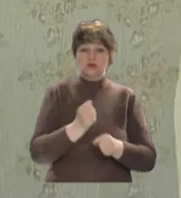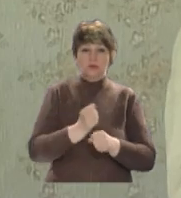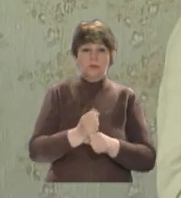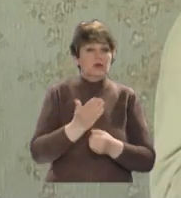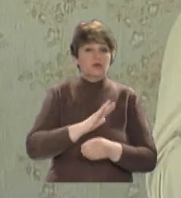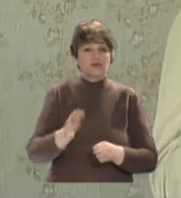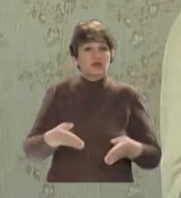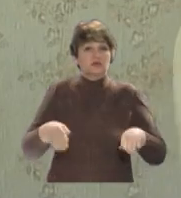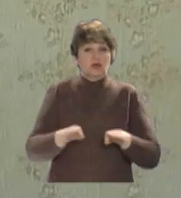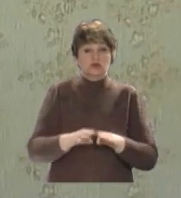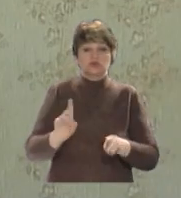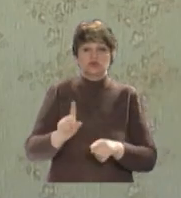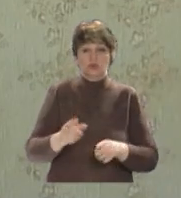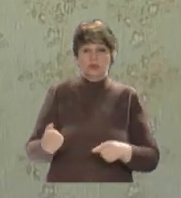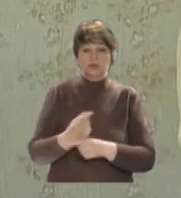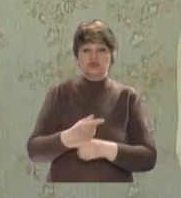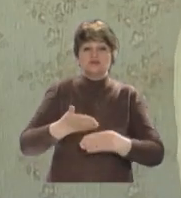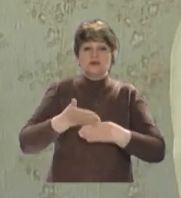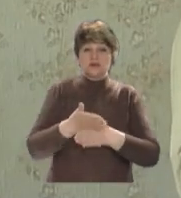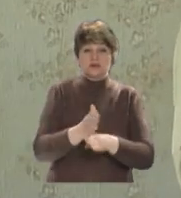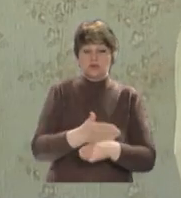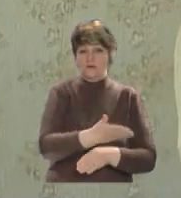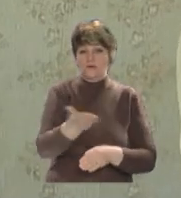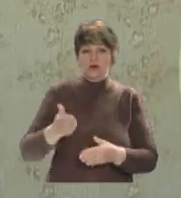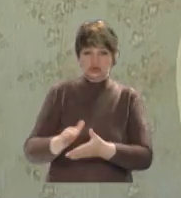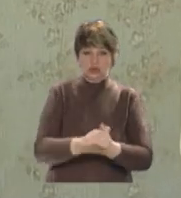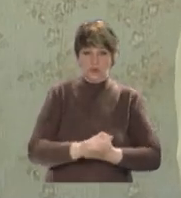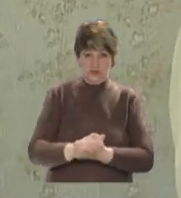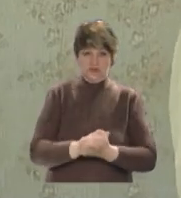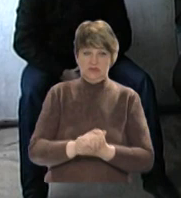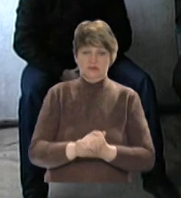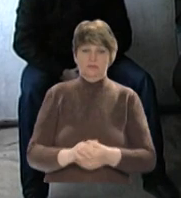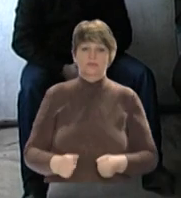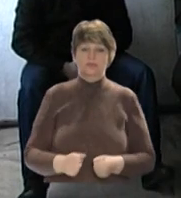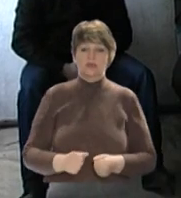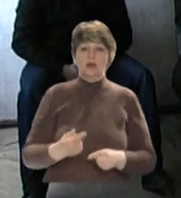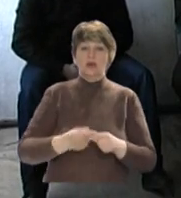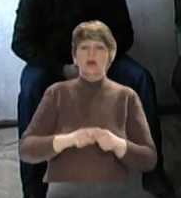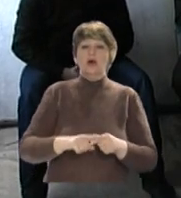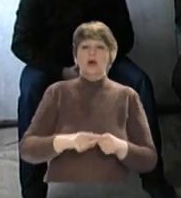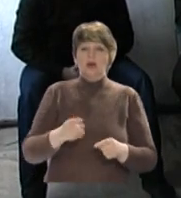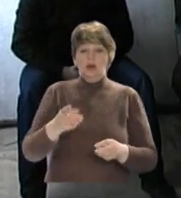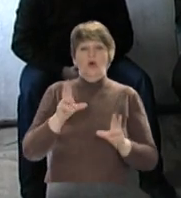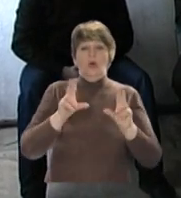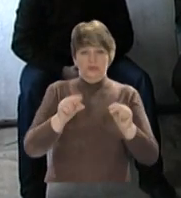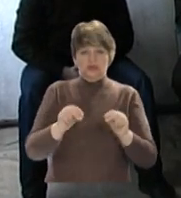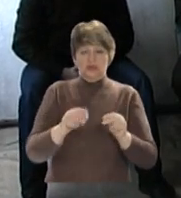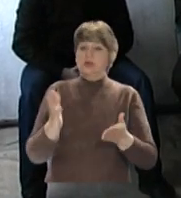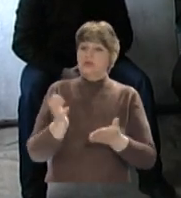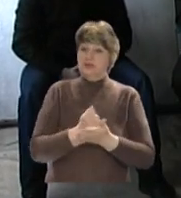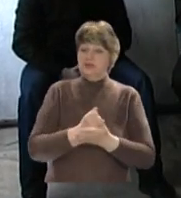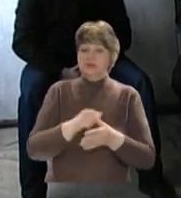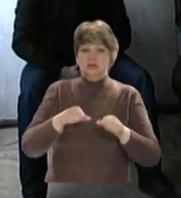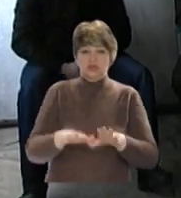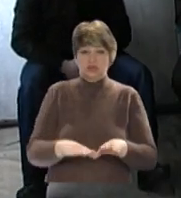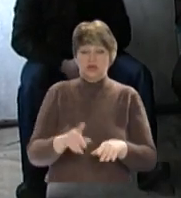не так, щоб відбувся розкол у вашій громадській організації? Консенсус мисливці району обіцяли